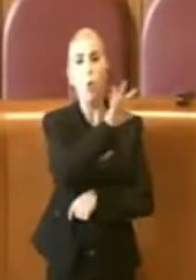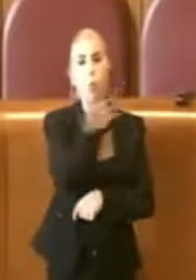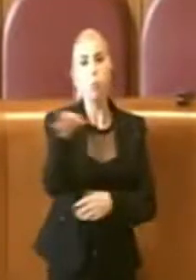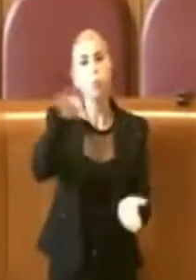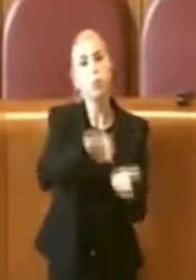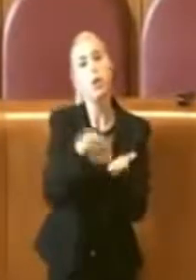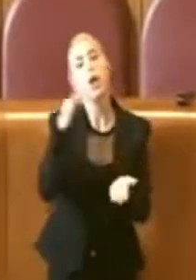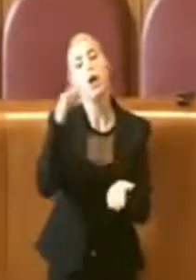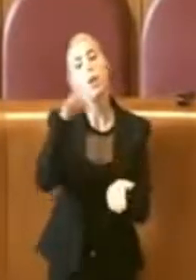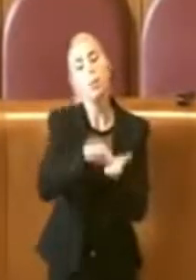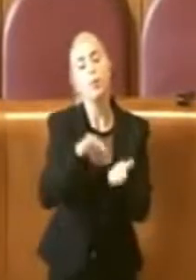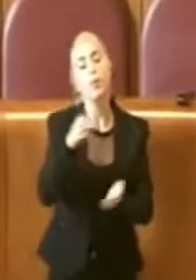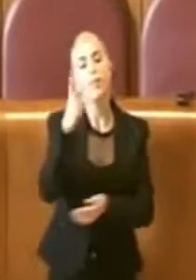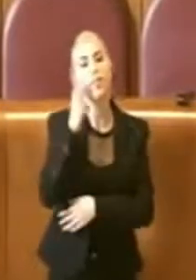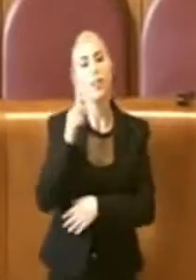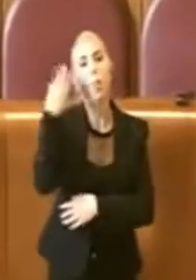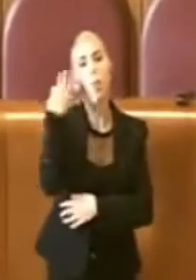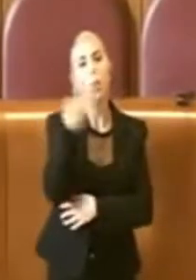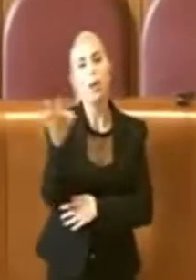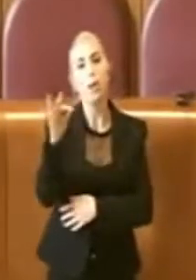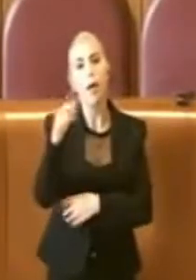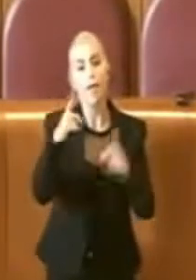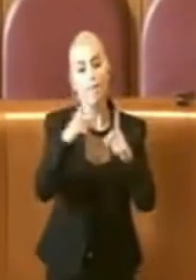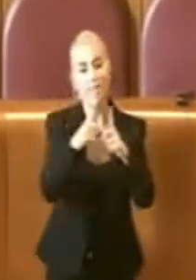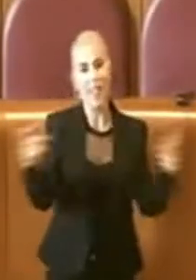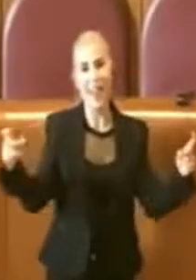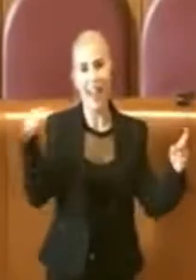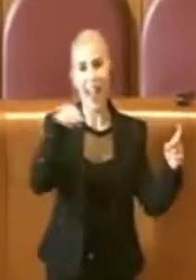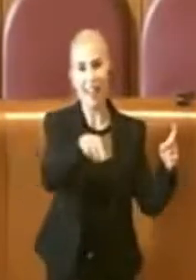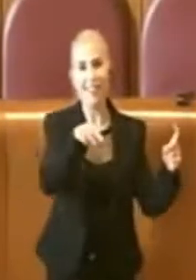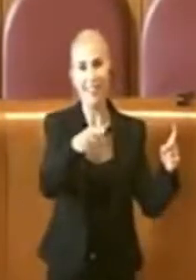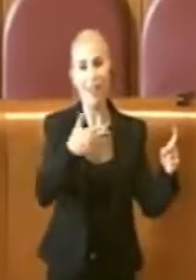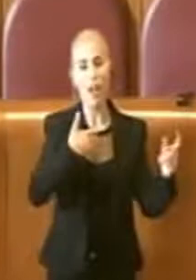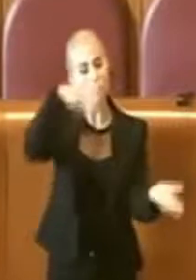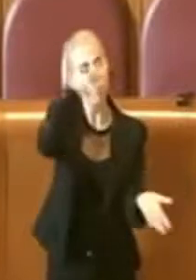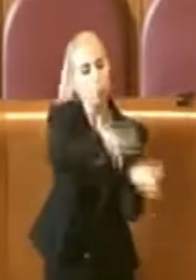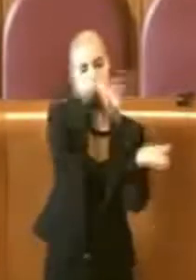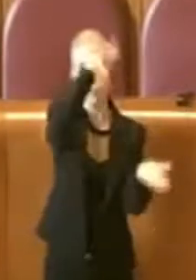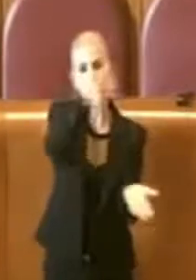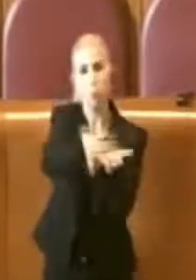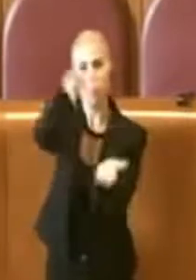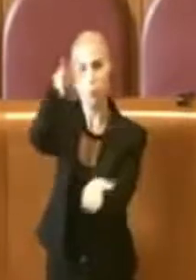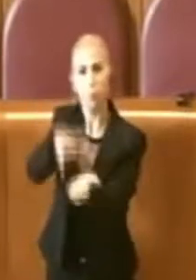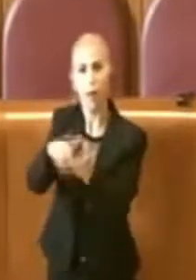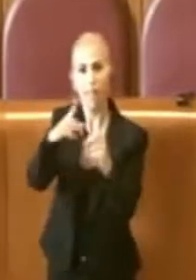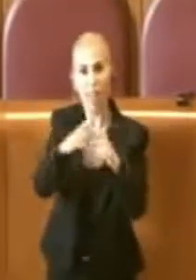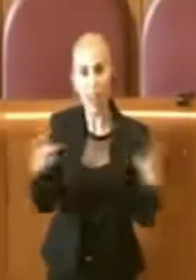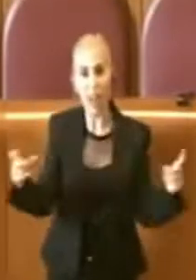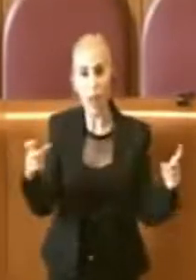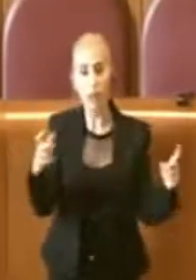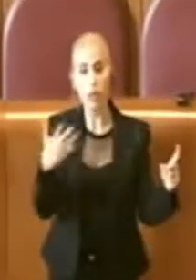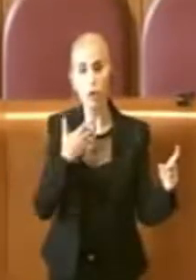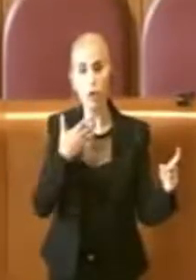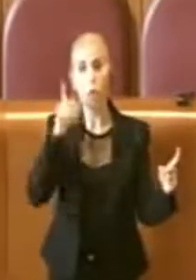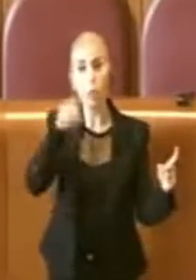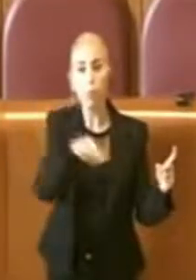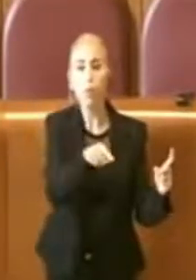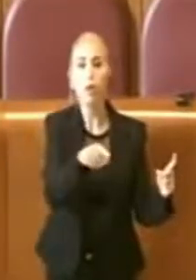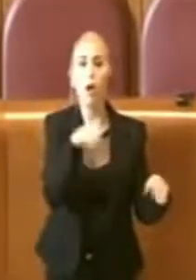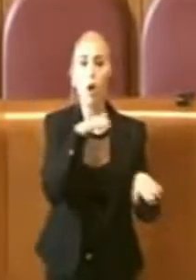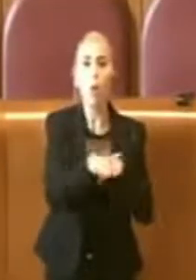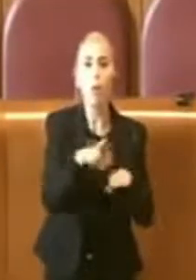di verticalità, con tutte le varianti che sono state approvate nel corso, queste varianti, lo sappiamo benissimo, sono state anche utili